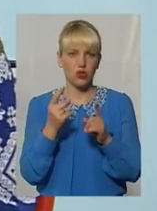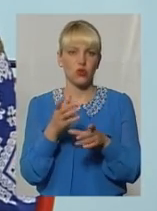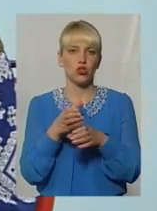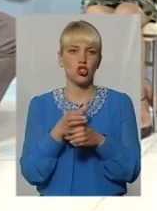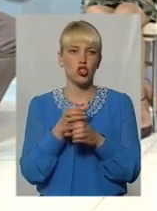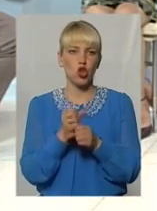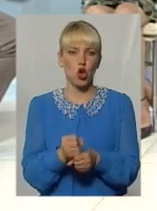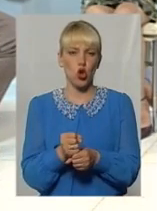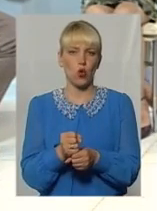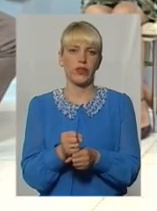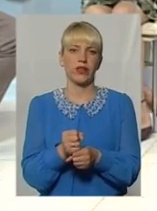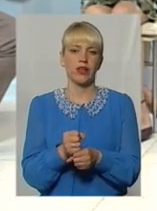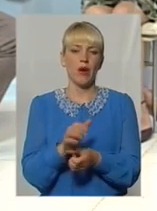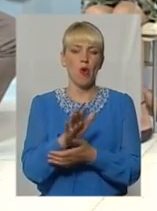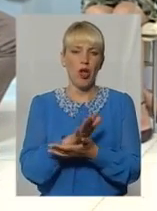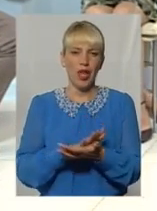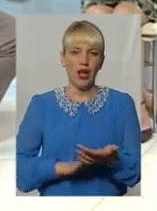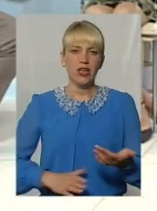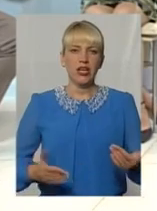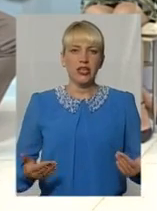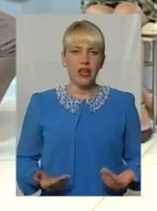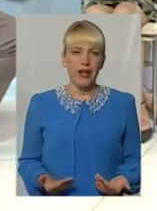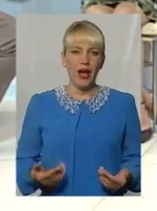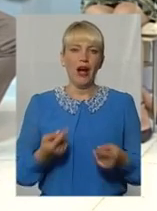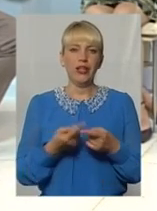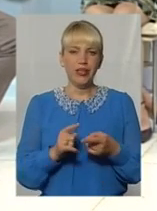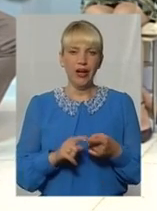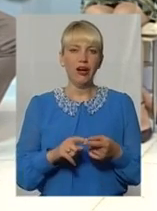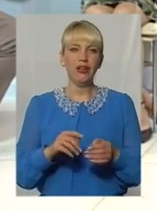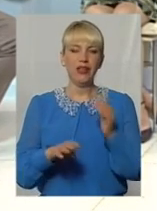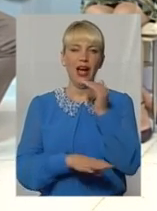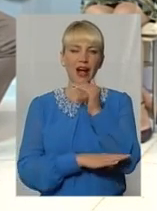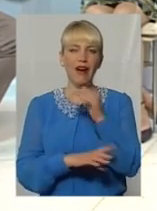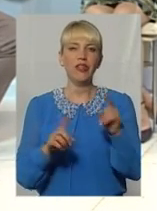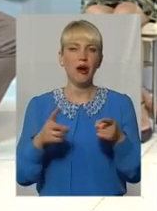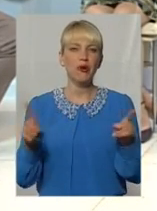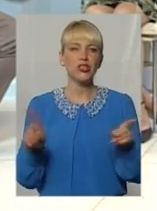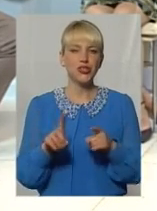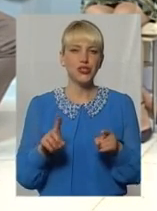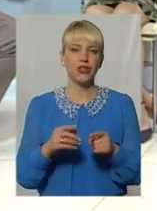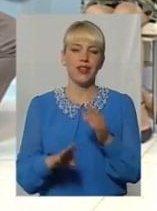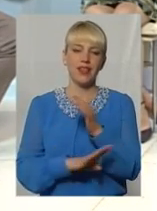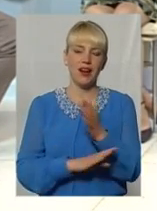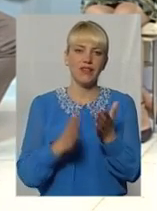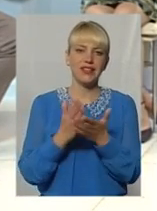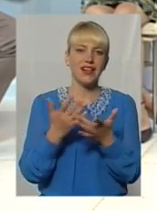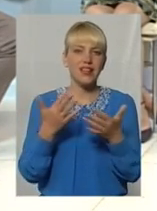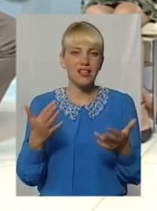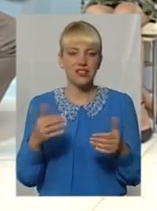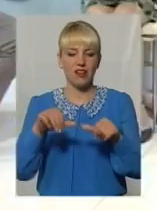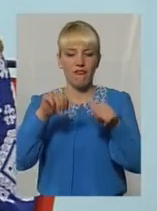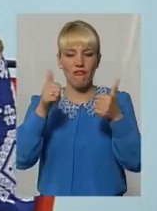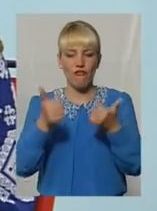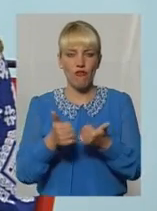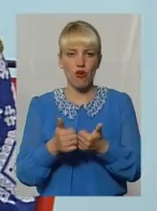білоруські вчені, подальший вік життя цих дерев. Тому що дерева, маючи різну форму крони, вони по-різному